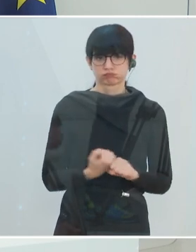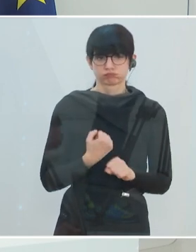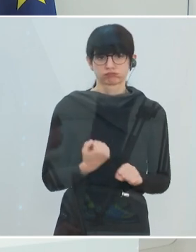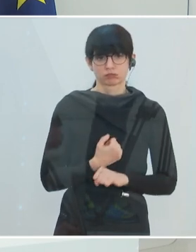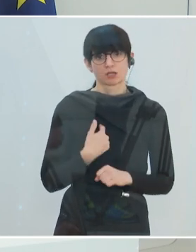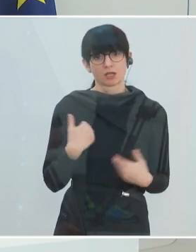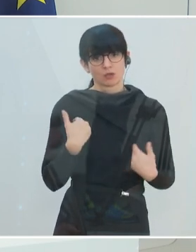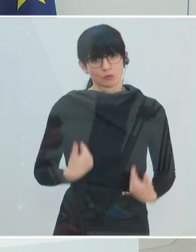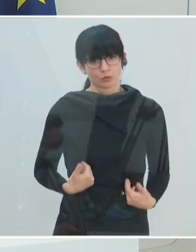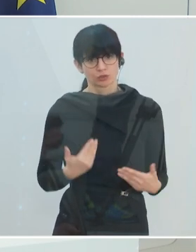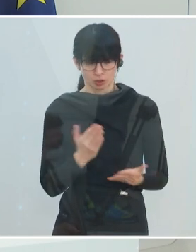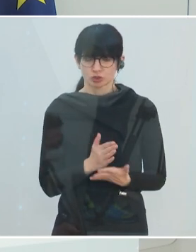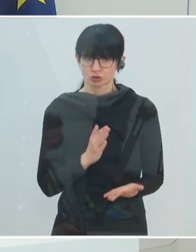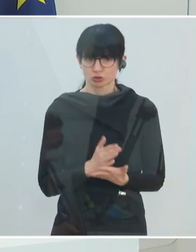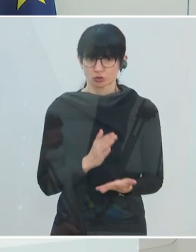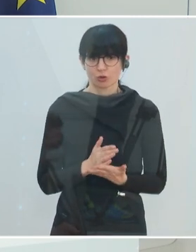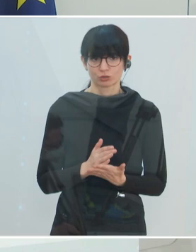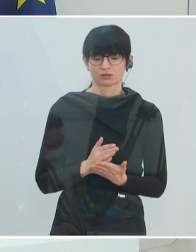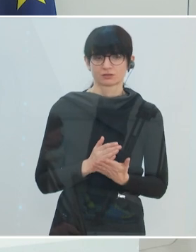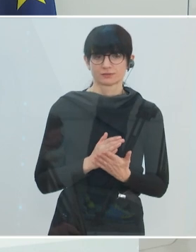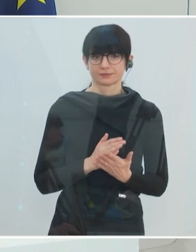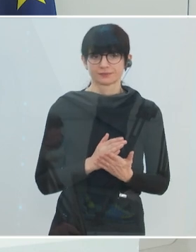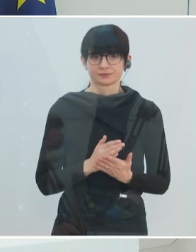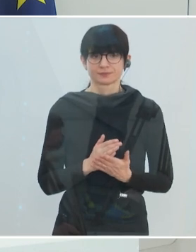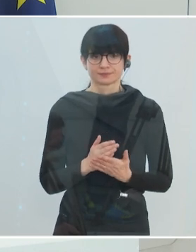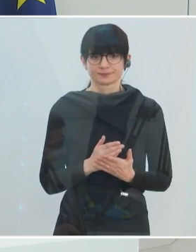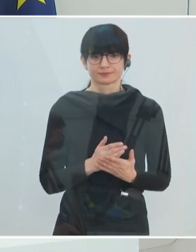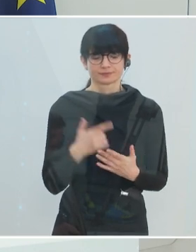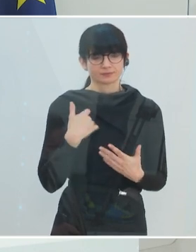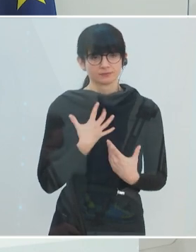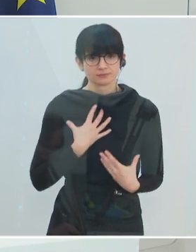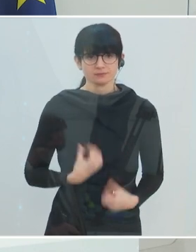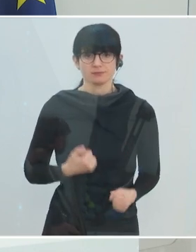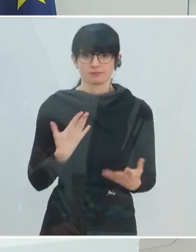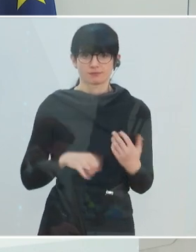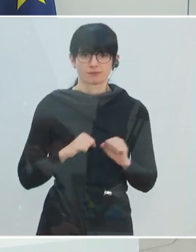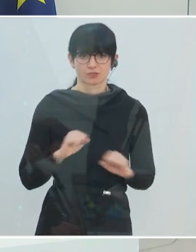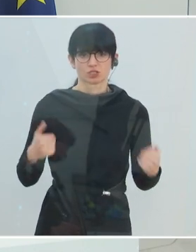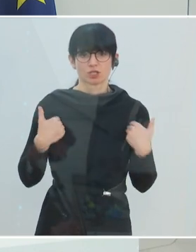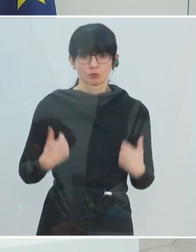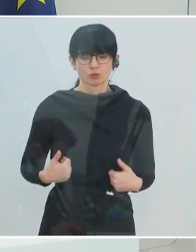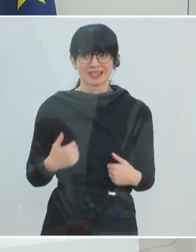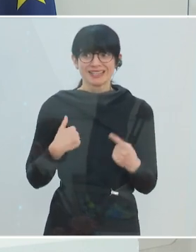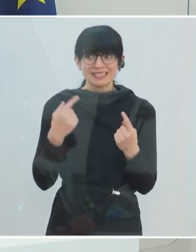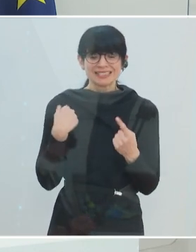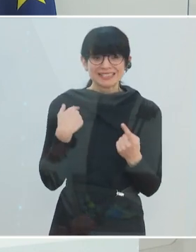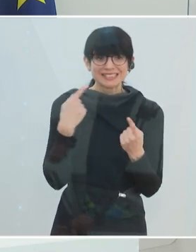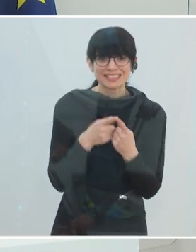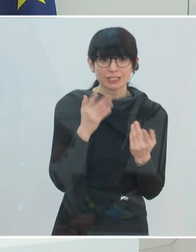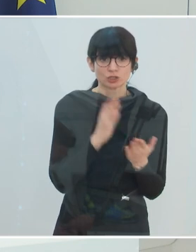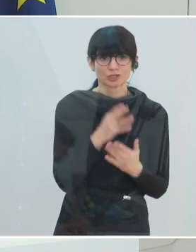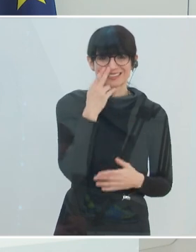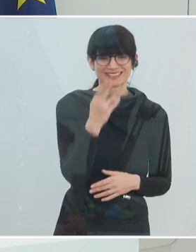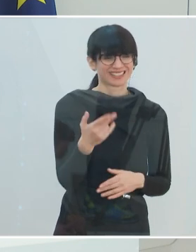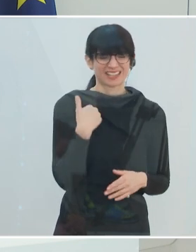die ersten Ermüdungserscheinungen breit. Wir werden erschöpfter. Wir haben das Ziel vor Augen, aber es